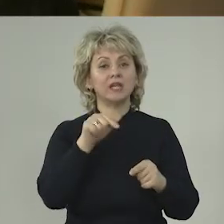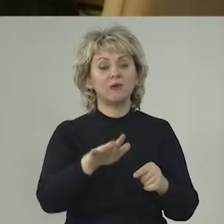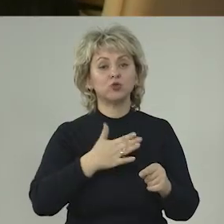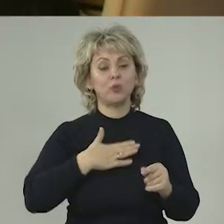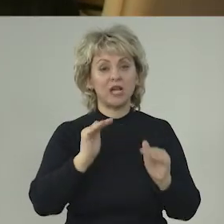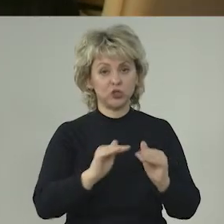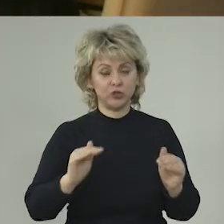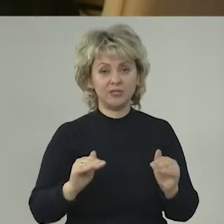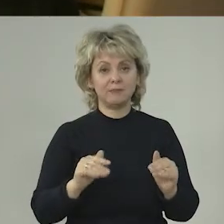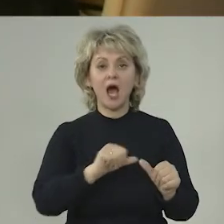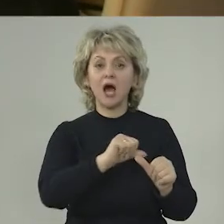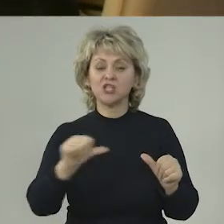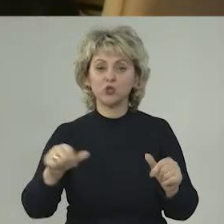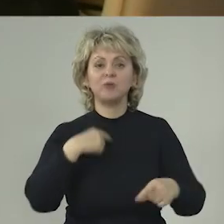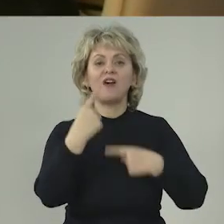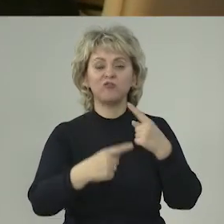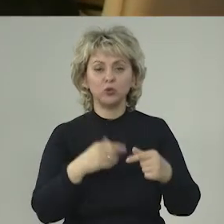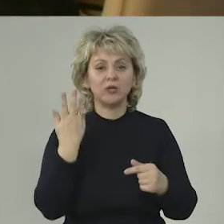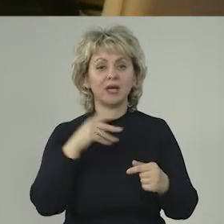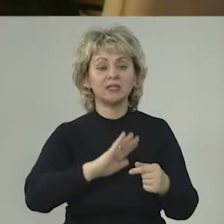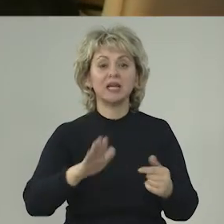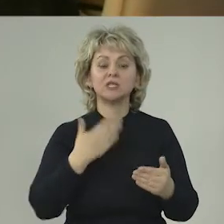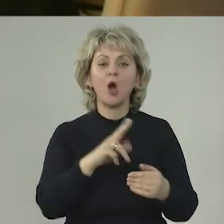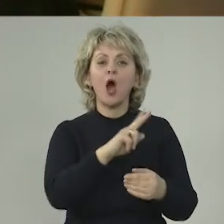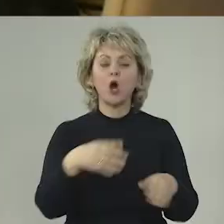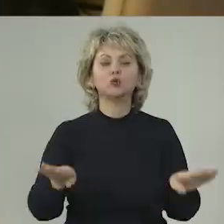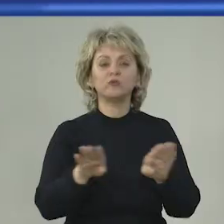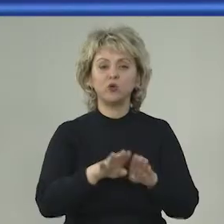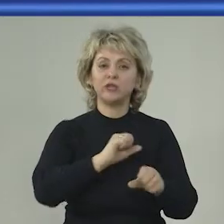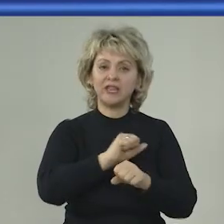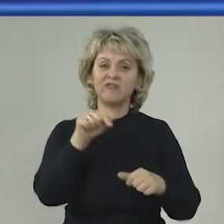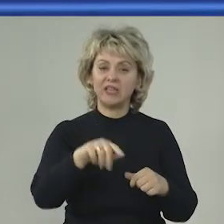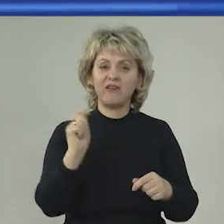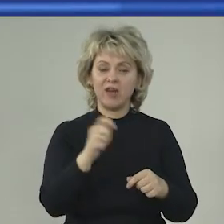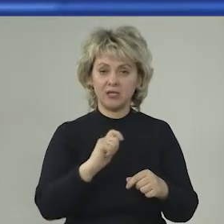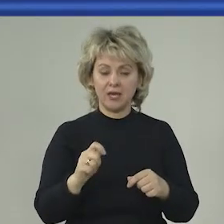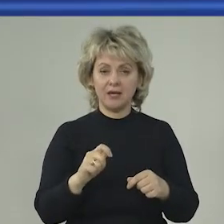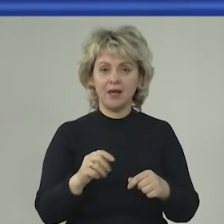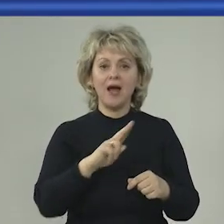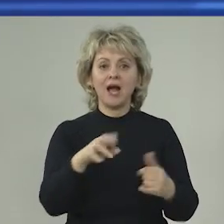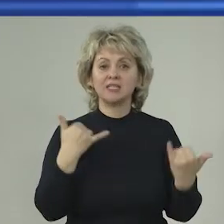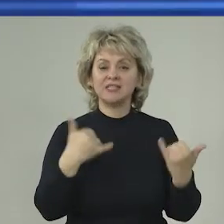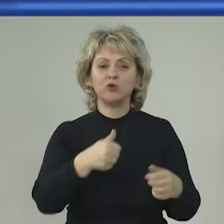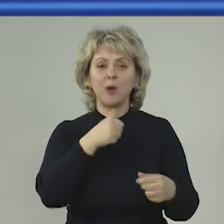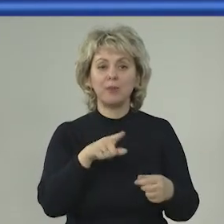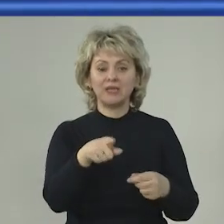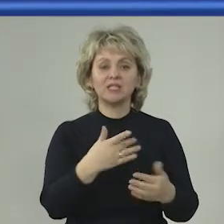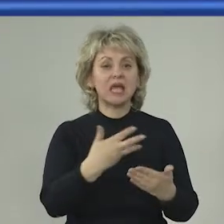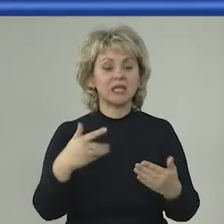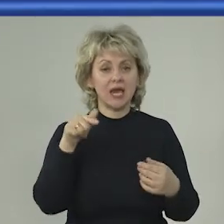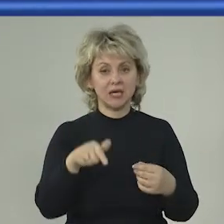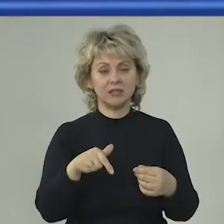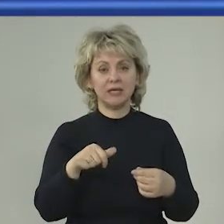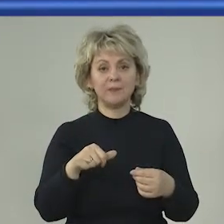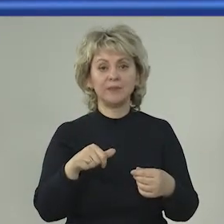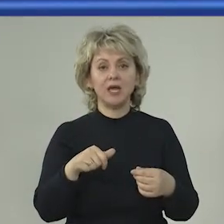того, чтобы наши дети, особенно внуки, когда-нибудь не спросили, а кто все-таки победил в этой войне? Как сегодня пытаются некоторые